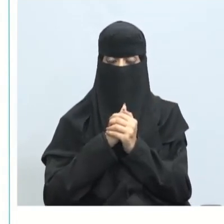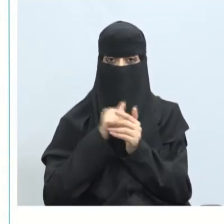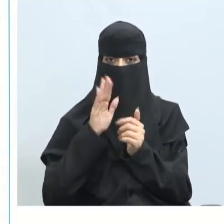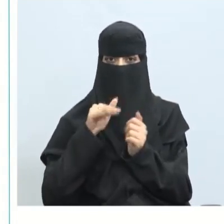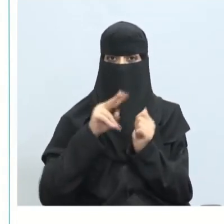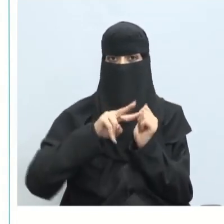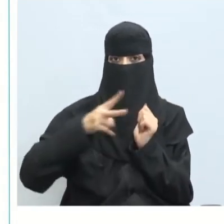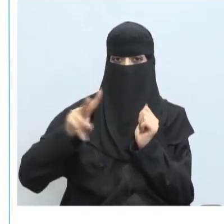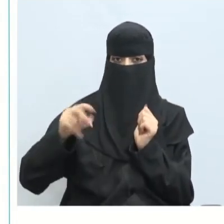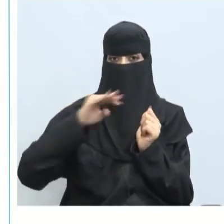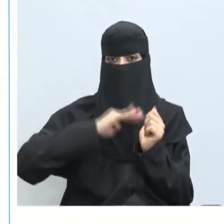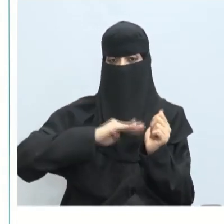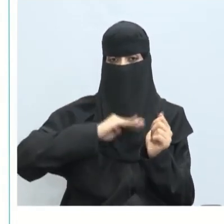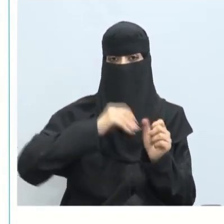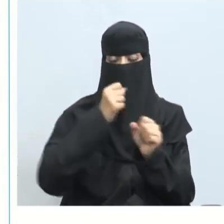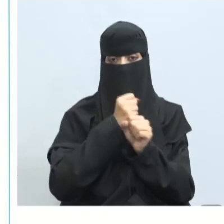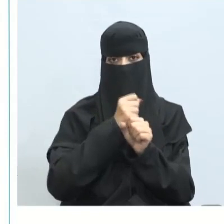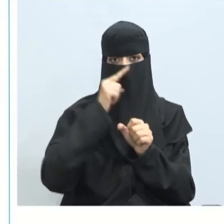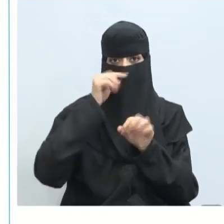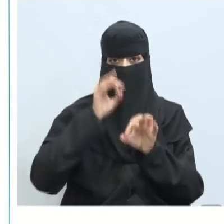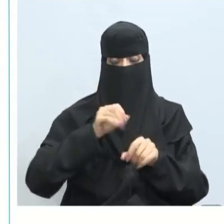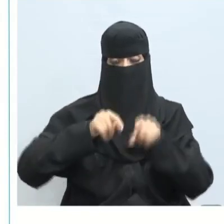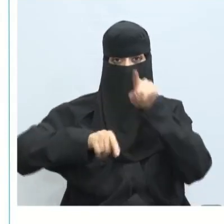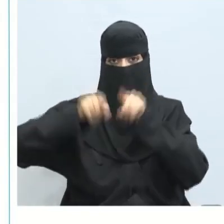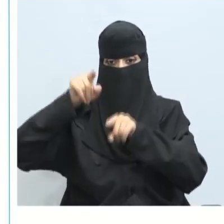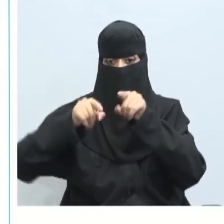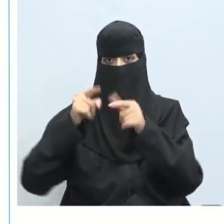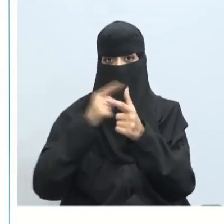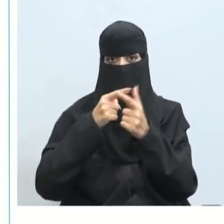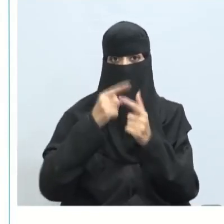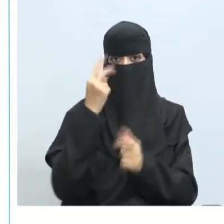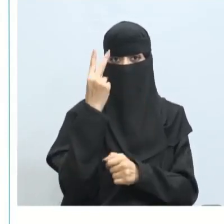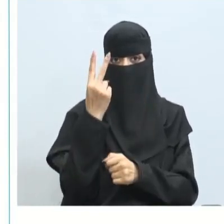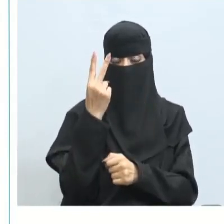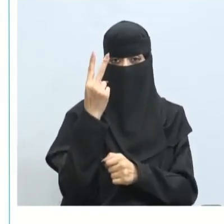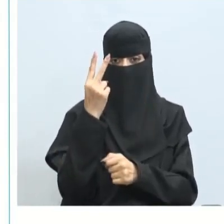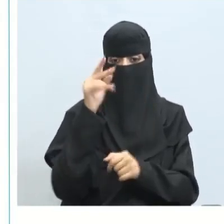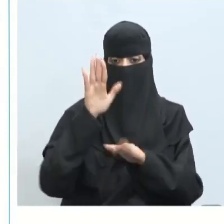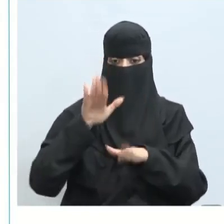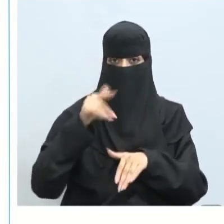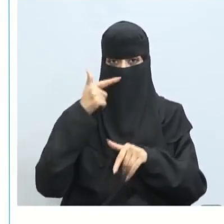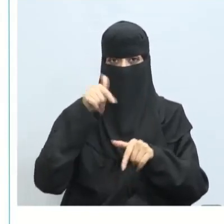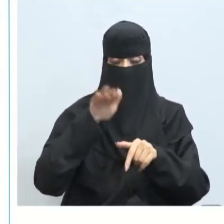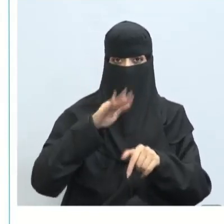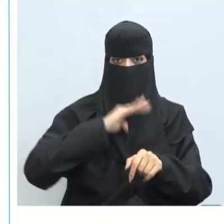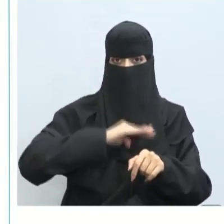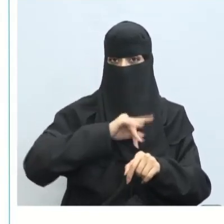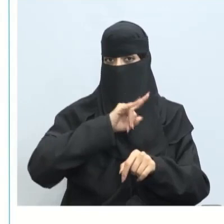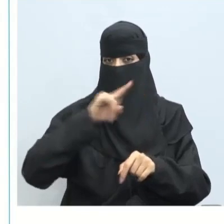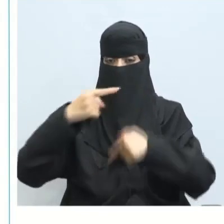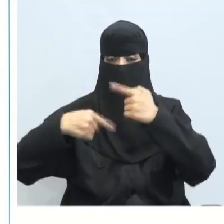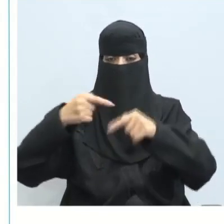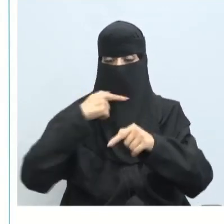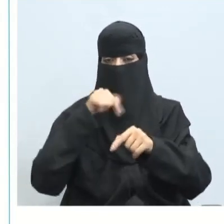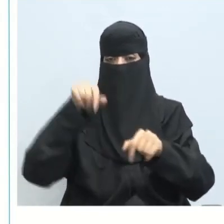أنواع الضغوط لا بد أن نفرق بين نوعين من الضغوط حيث إن الضغوط ليست سلبية في